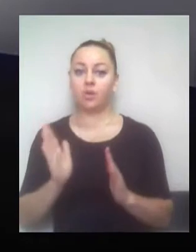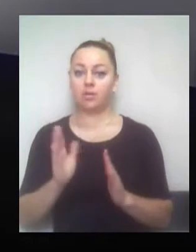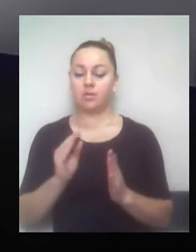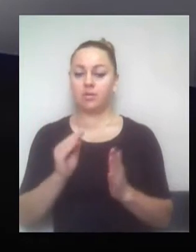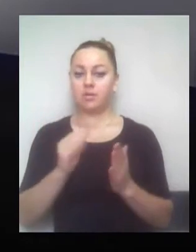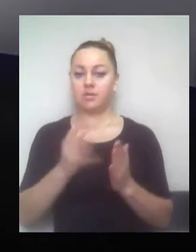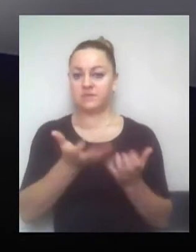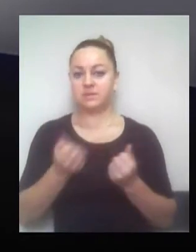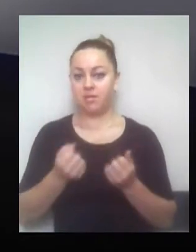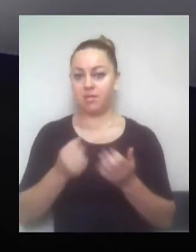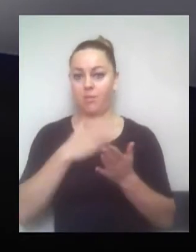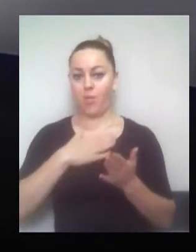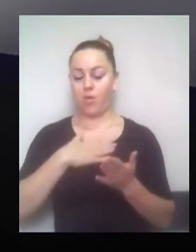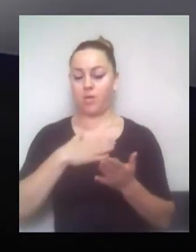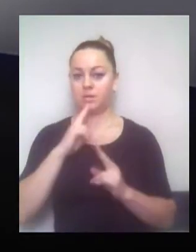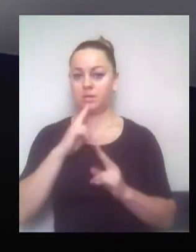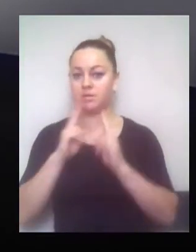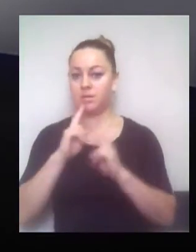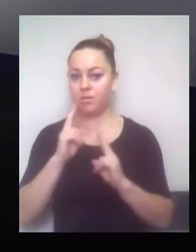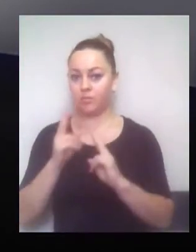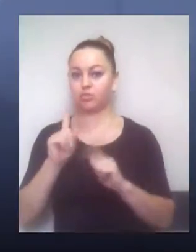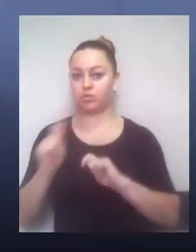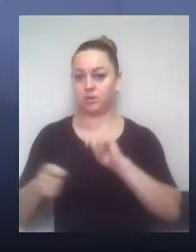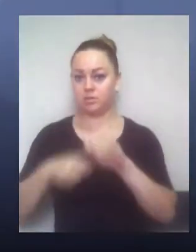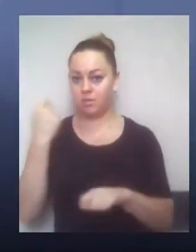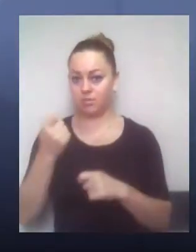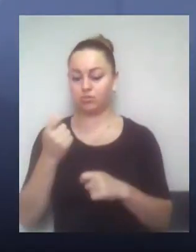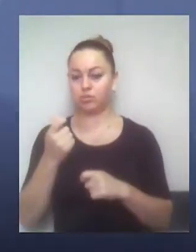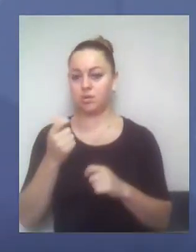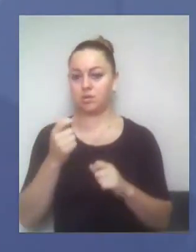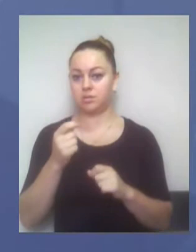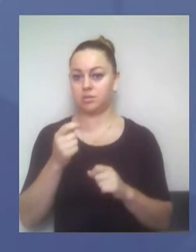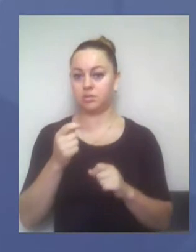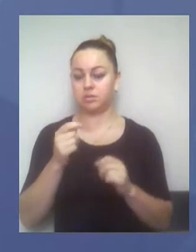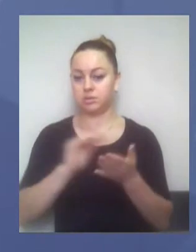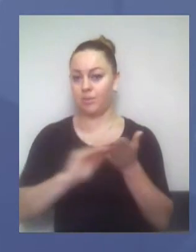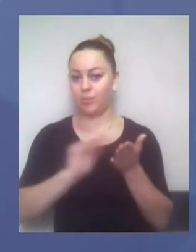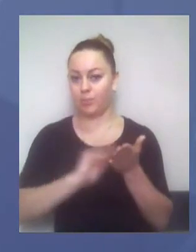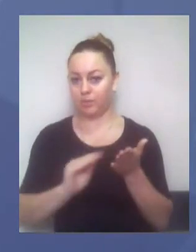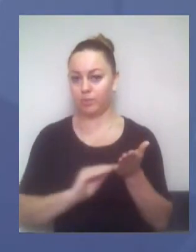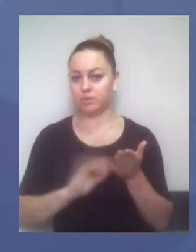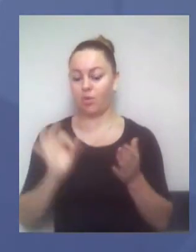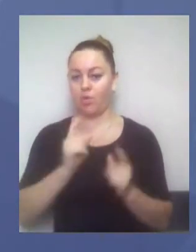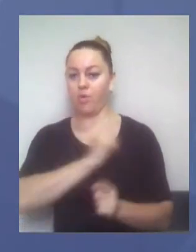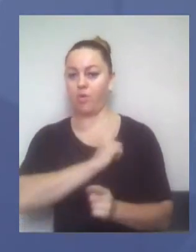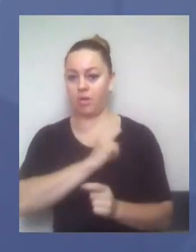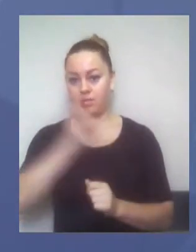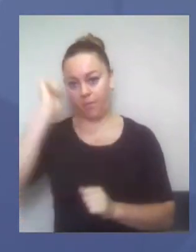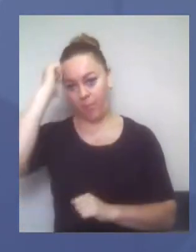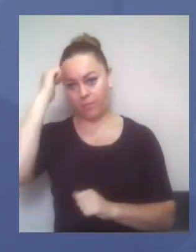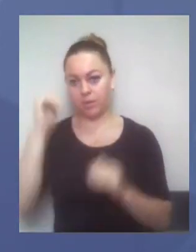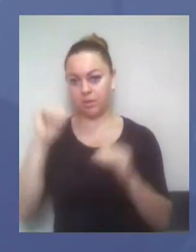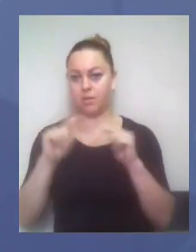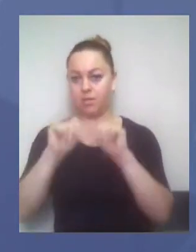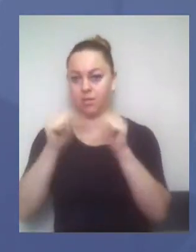заявление, що нарушаються препіси від управління по охрані пам'ятників. І все. То есть,